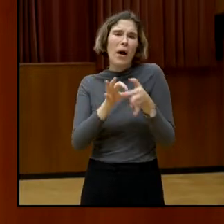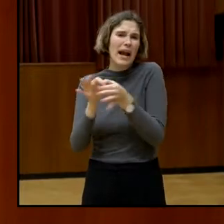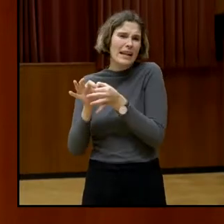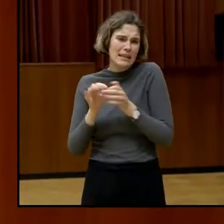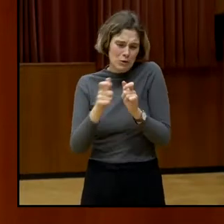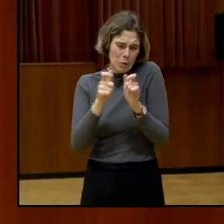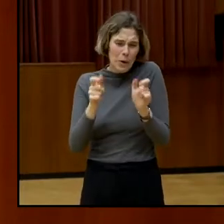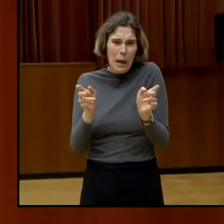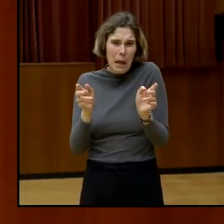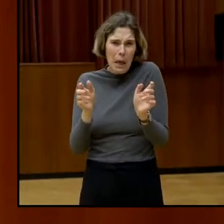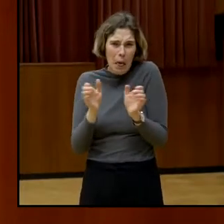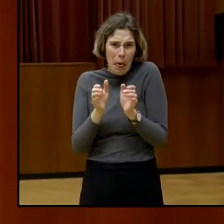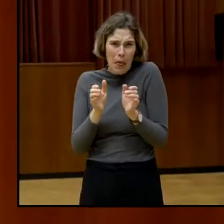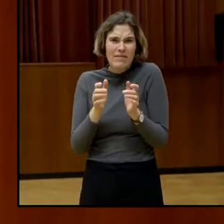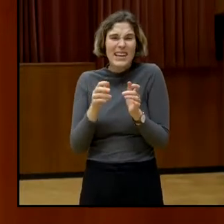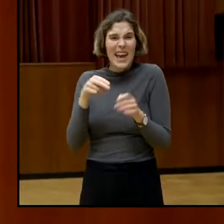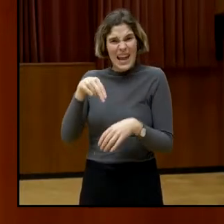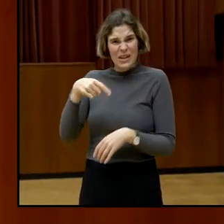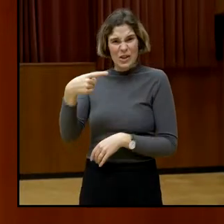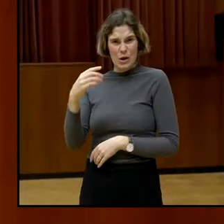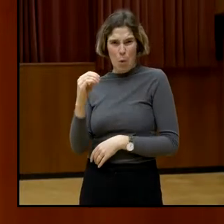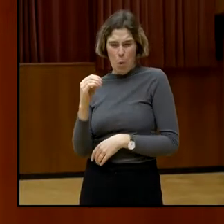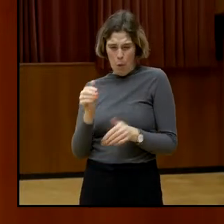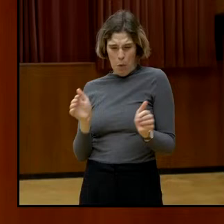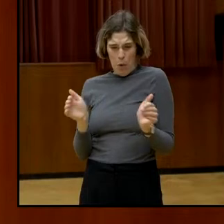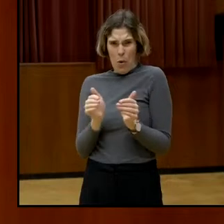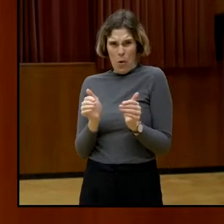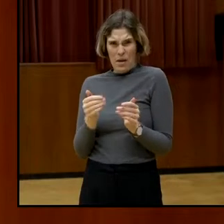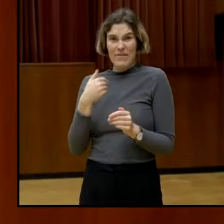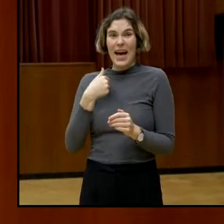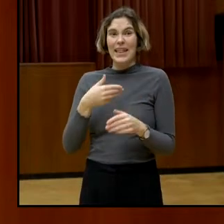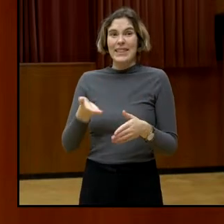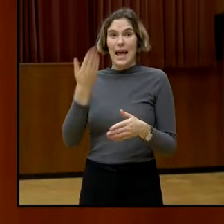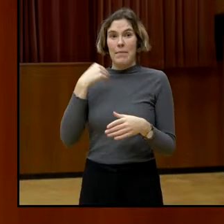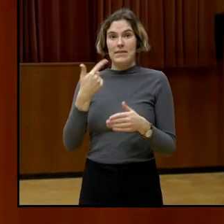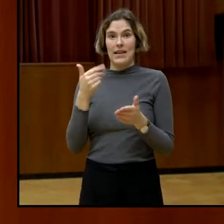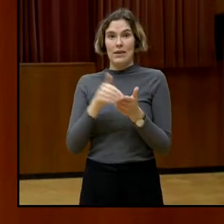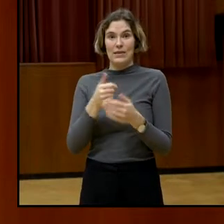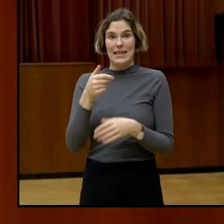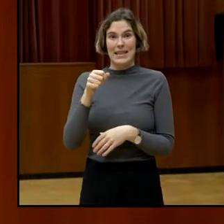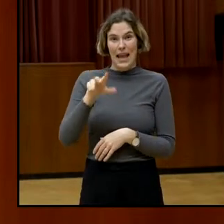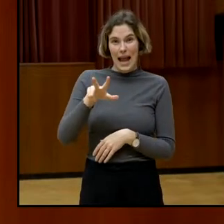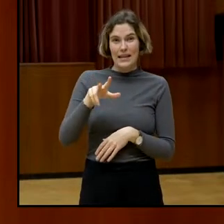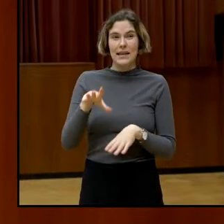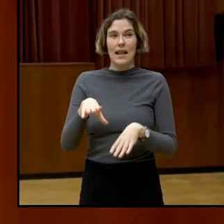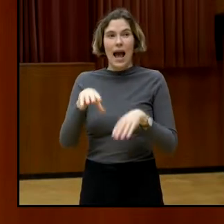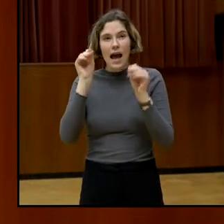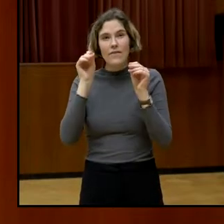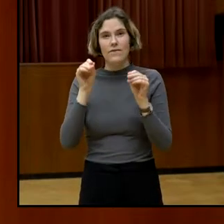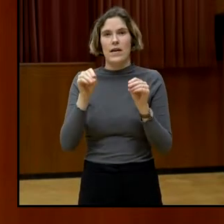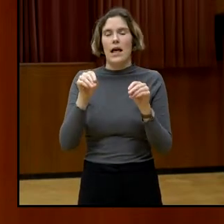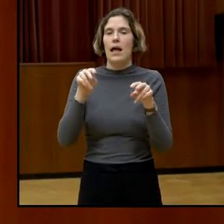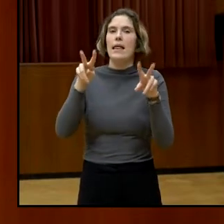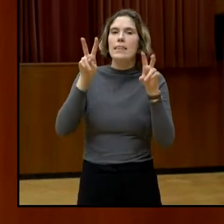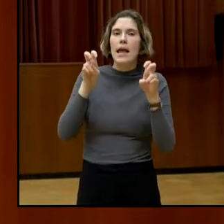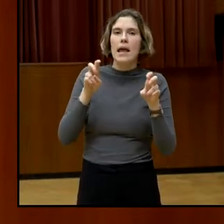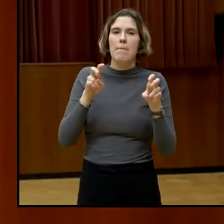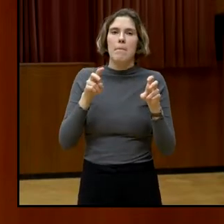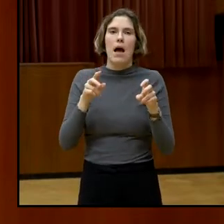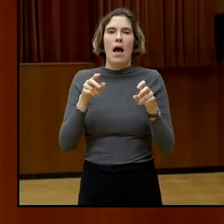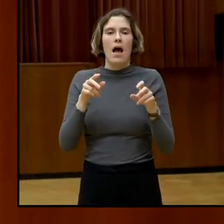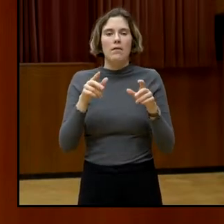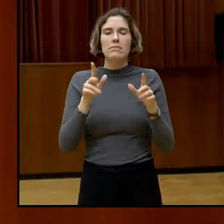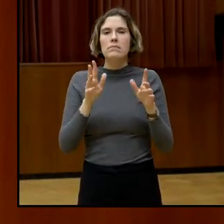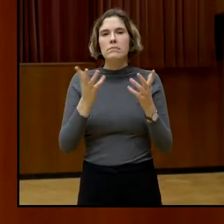kleine NGO, aber trotzdem haben wir 2013 begonnen mit dem Thema des Wahlausschlusses und der,